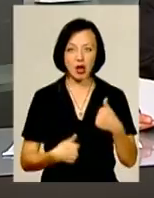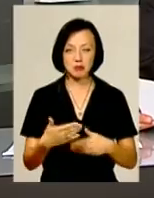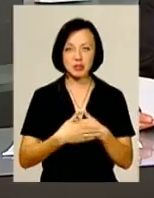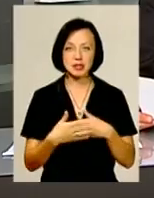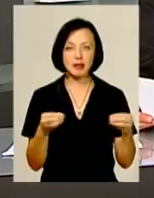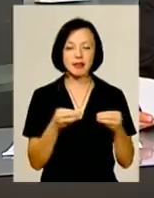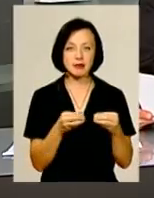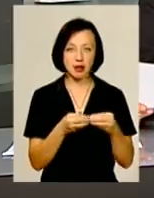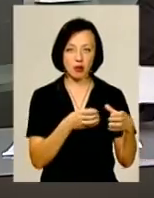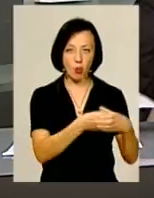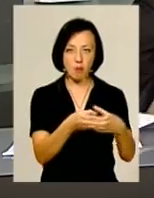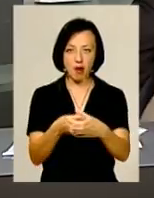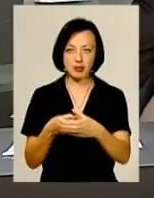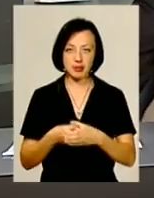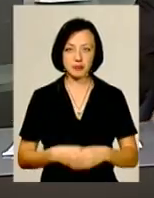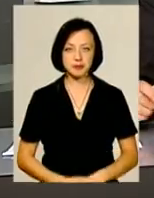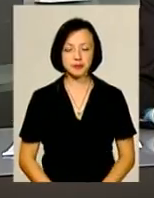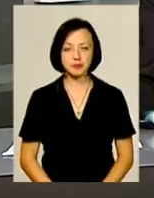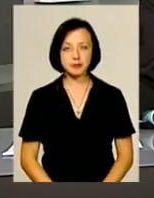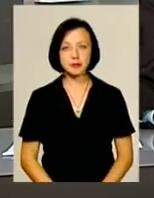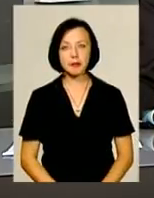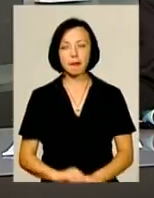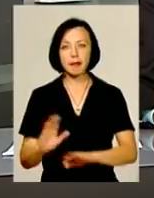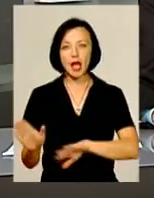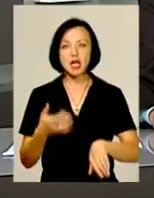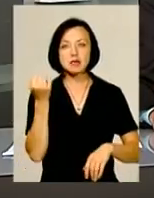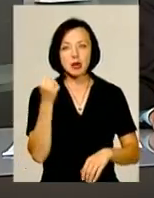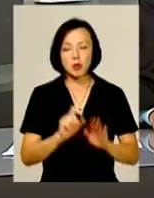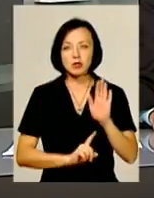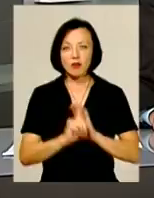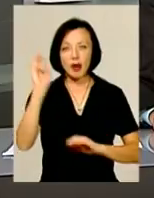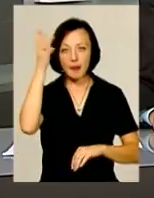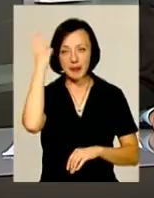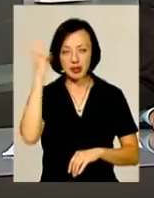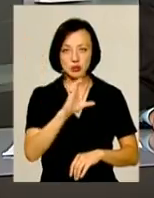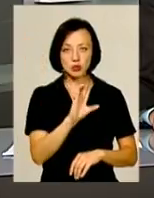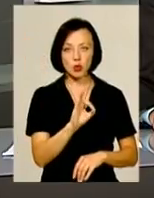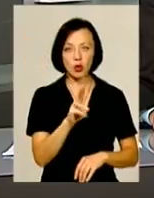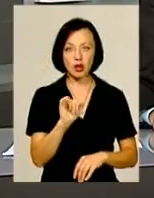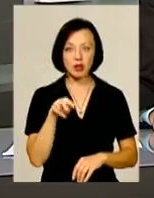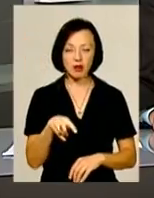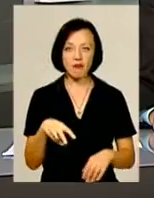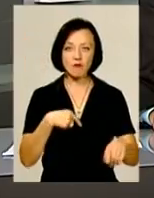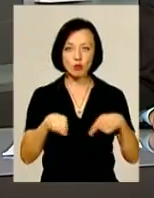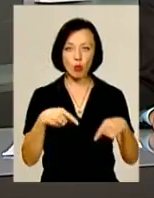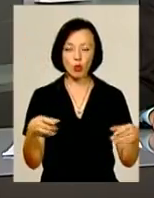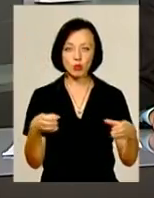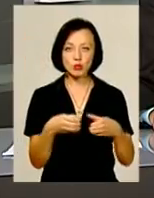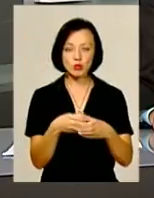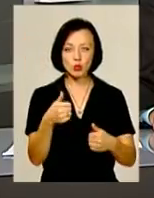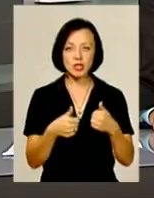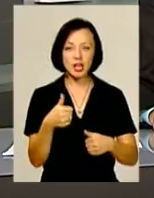близько десятка команд. З перемоги стартував Хмельницький «Сокіл» на футбольному турнірі Кубок Львівщини